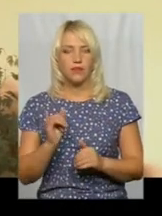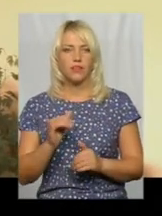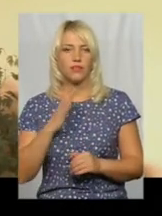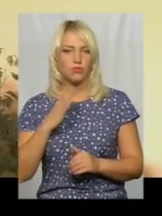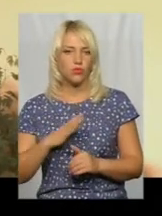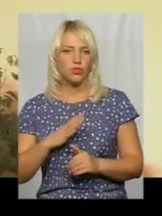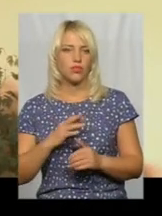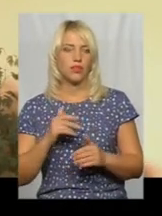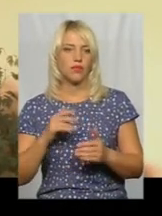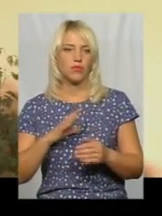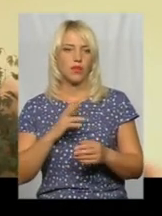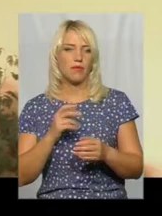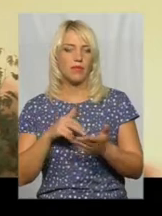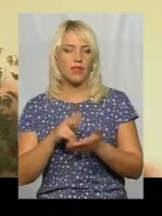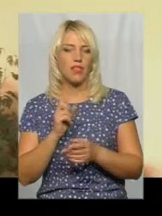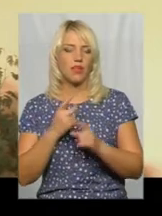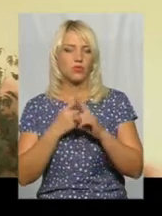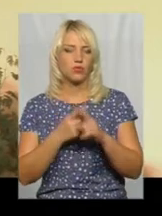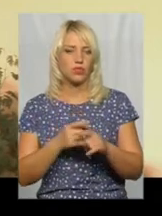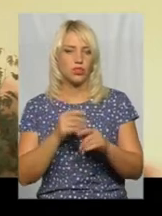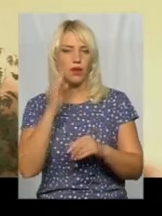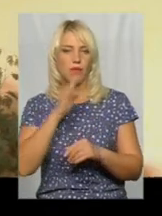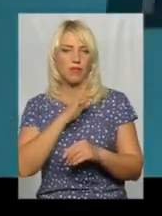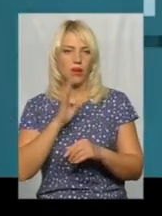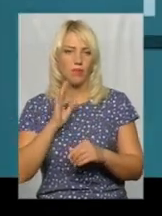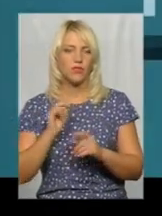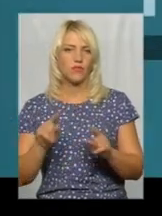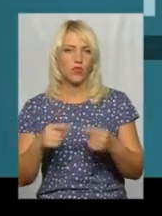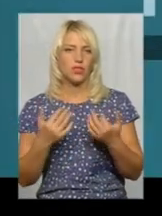змушена була піти на зустріч питькам і створити таку кількість класів.